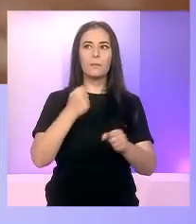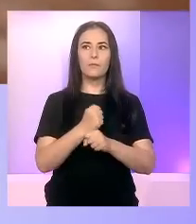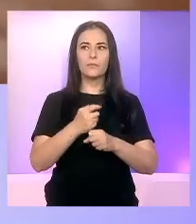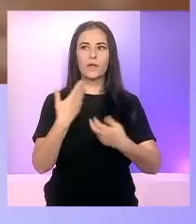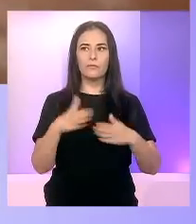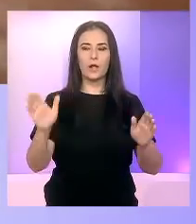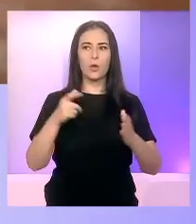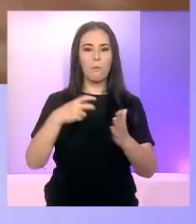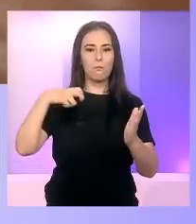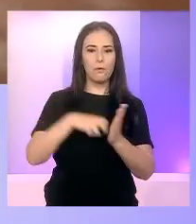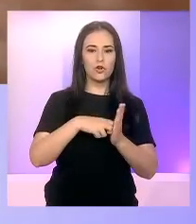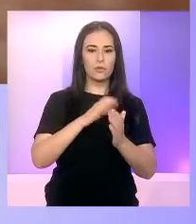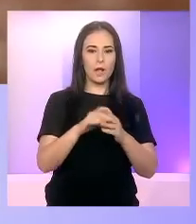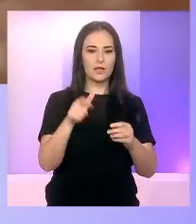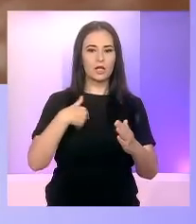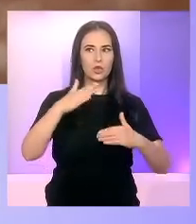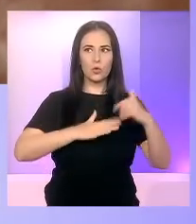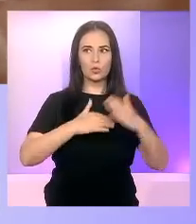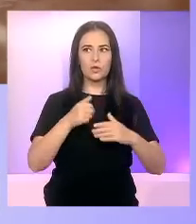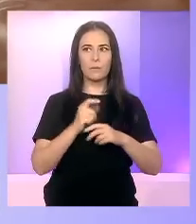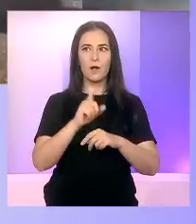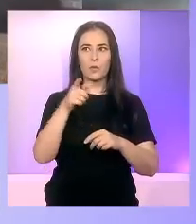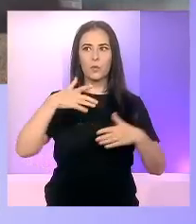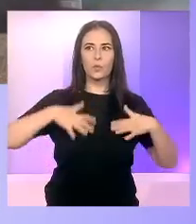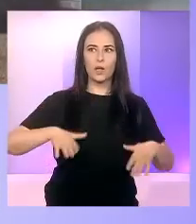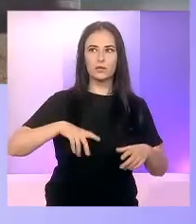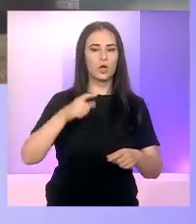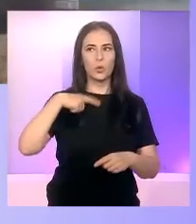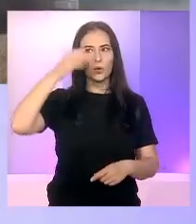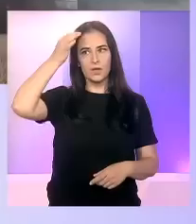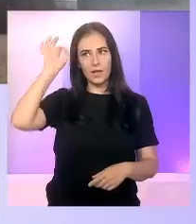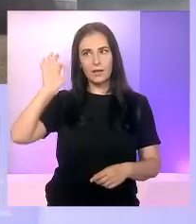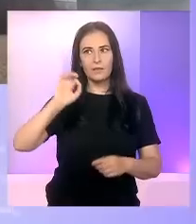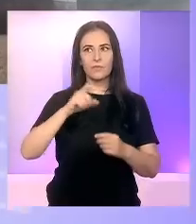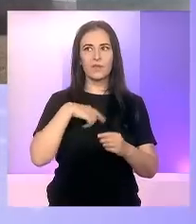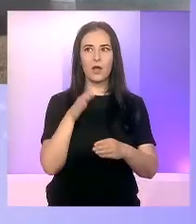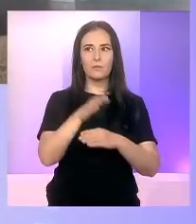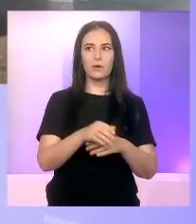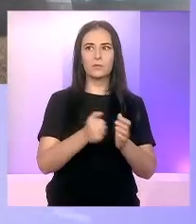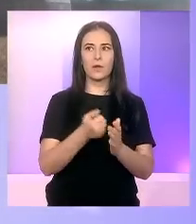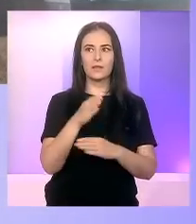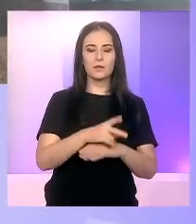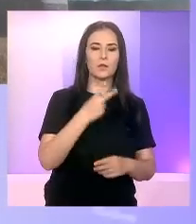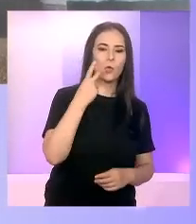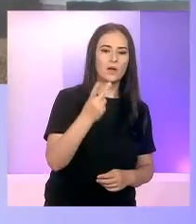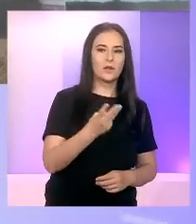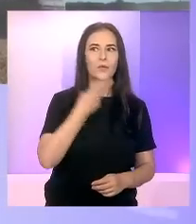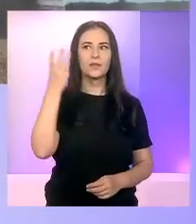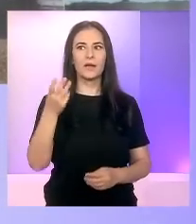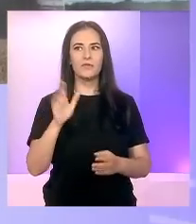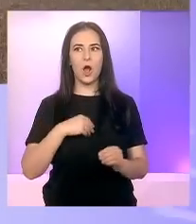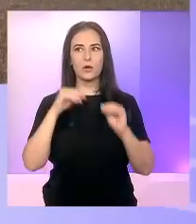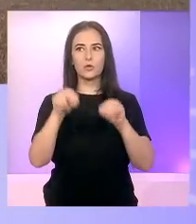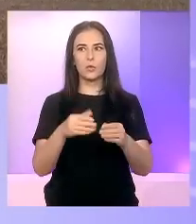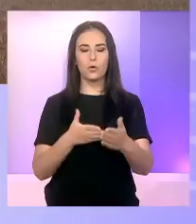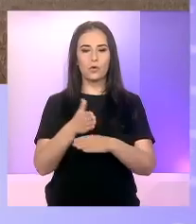fi punctul vital al acestui conflict. Pentru că Ucraina, nu cred că, devreme de 2, poate 3 ani, va avea